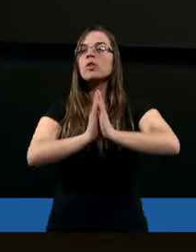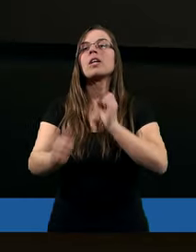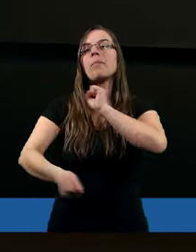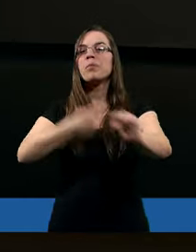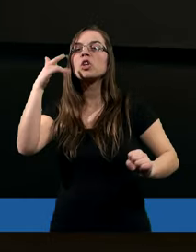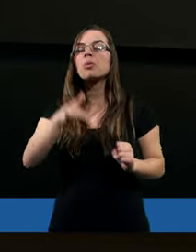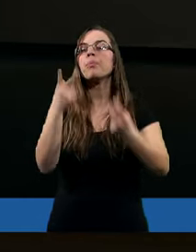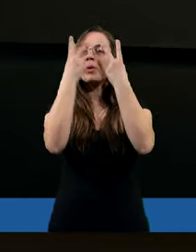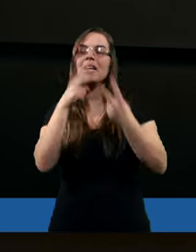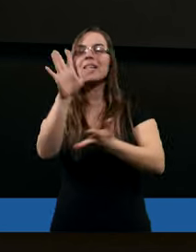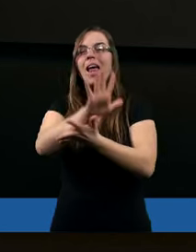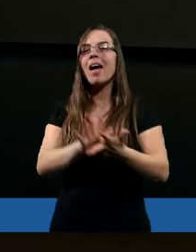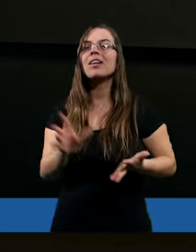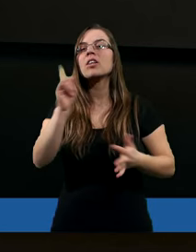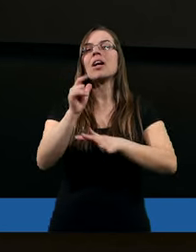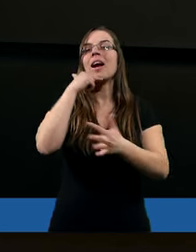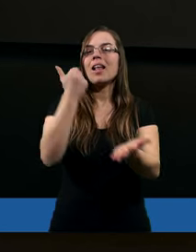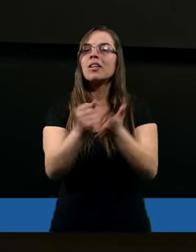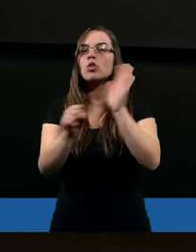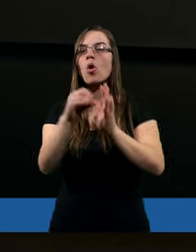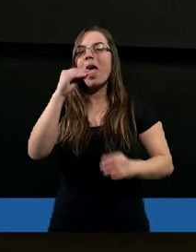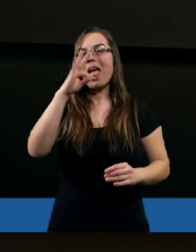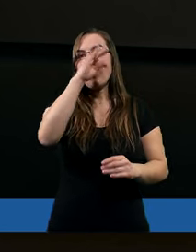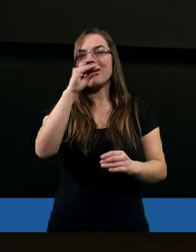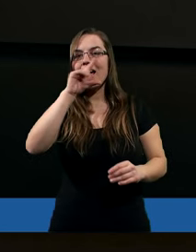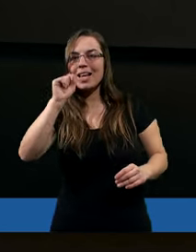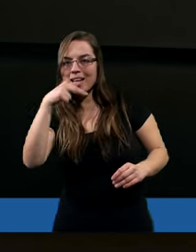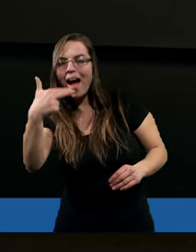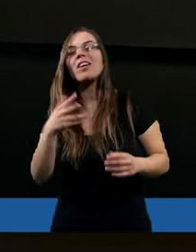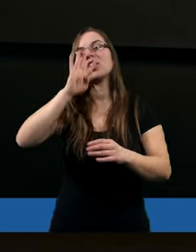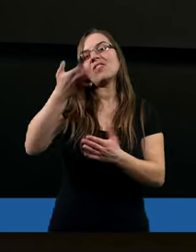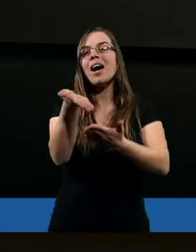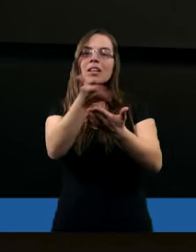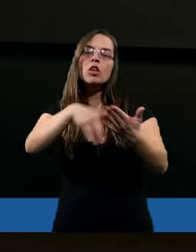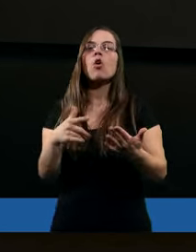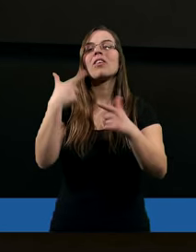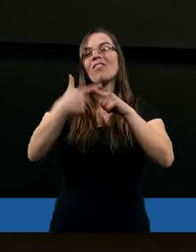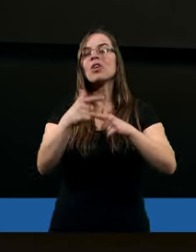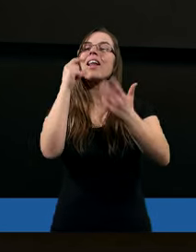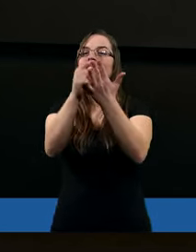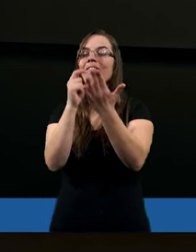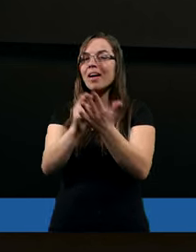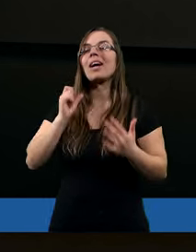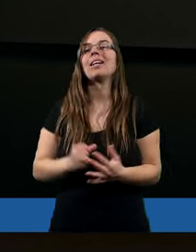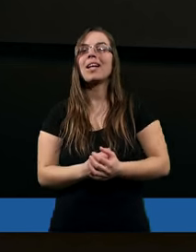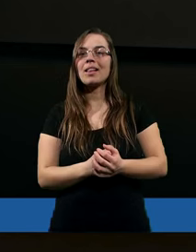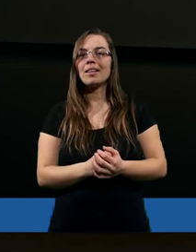przeczytali tekst z listu do Efezjan, czwarty rozdział, trzydziesty werset.